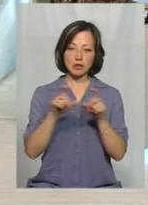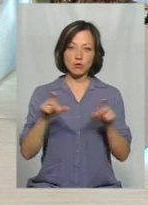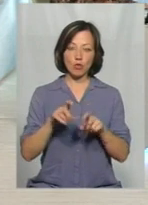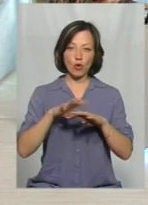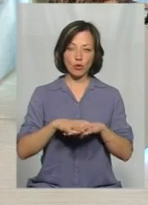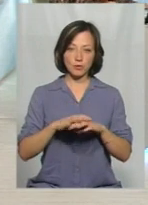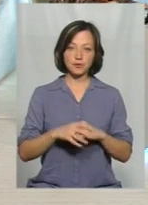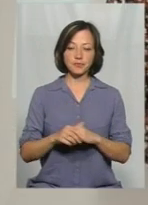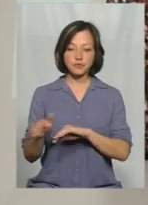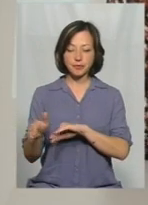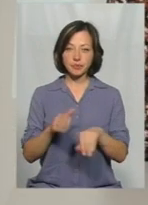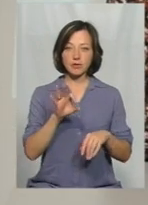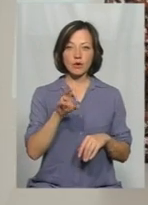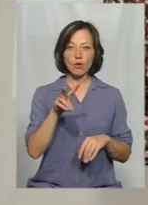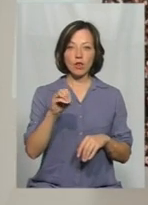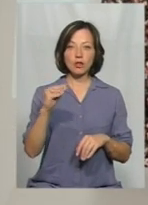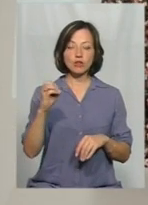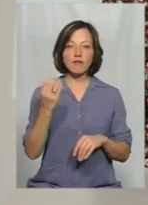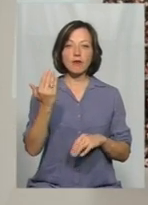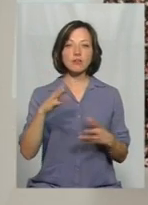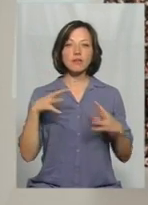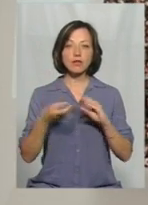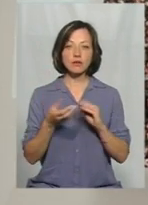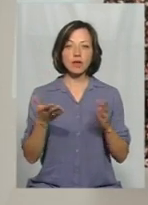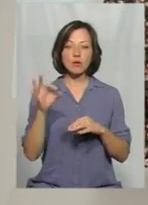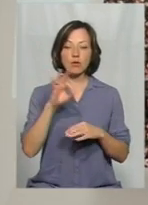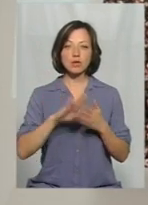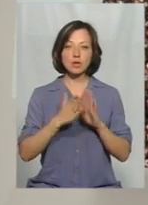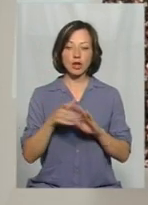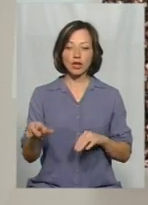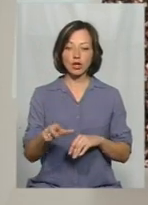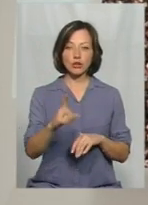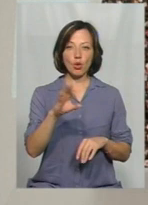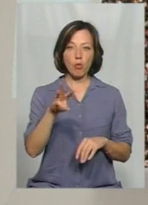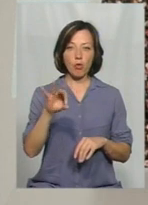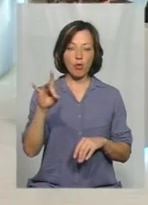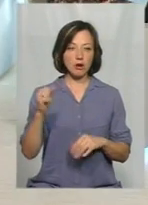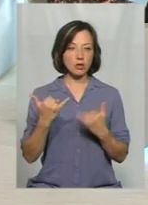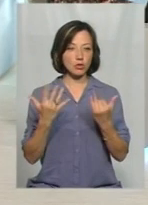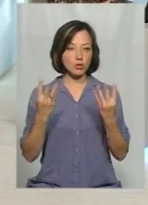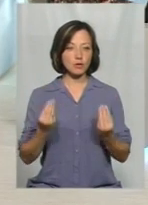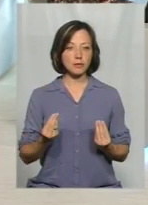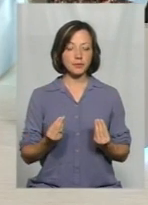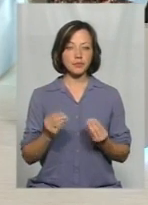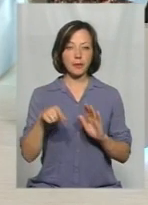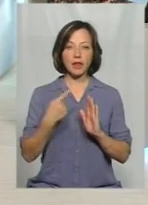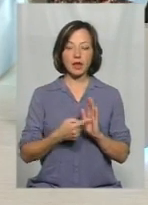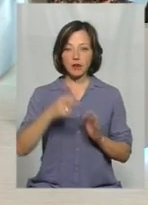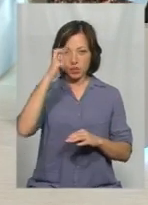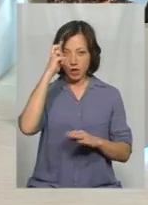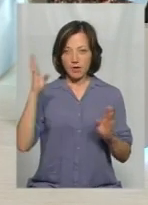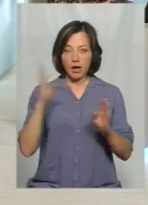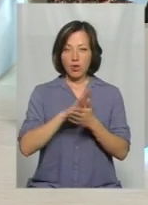Пане Олеже, а які Ваші висновки з приводу стану річки Хомара на сьогодні? Державна клична інспекція